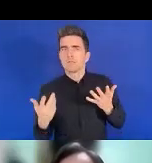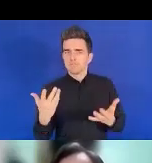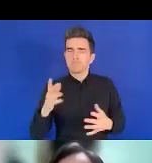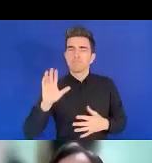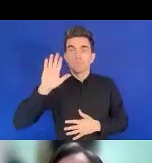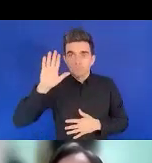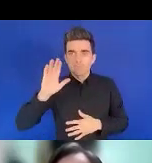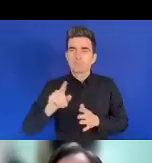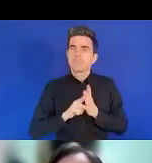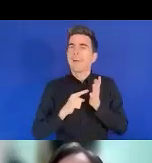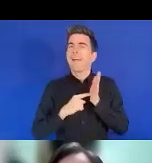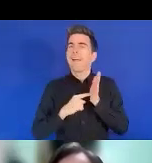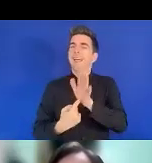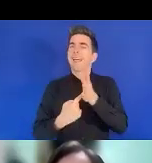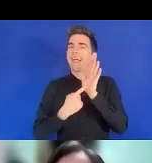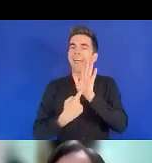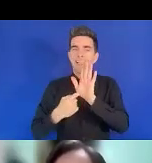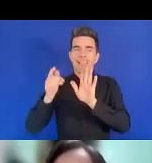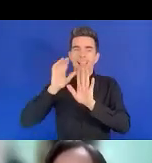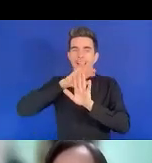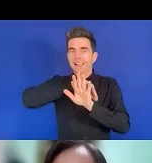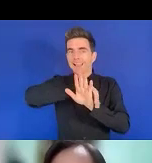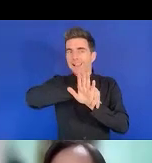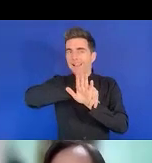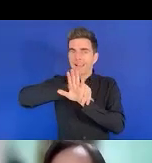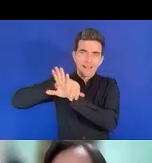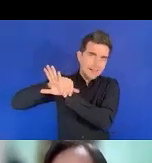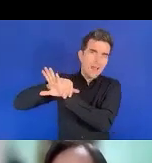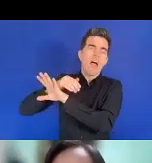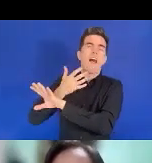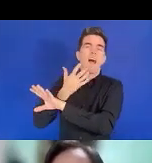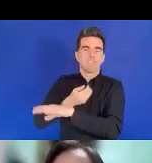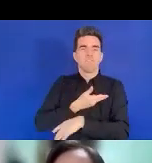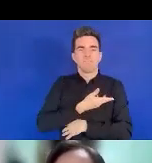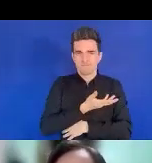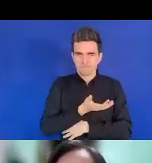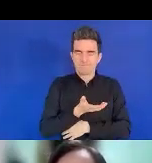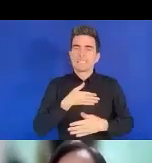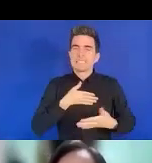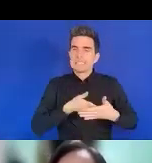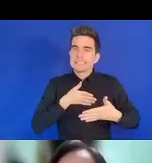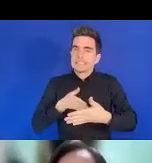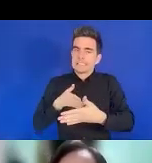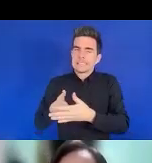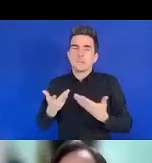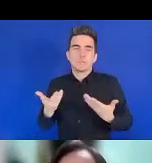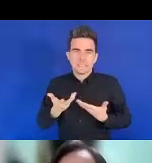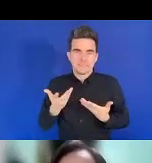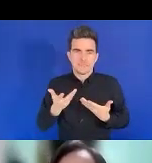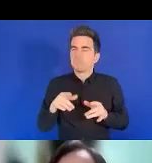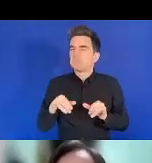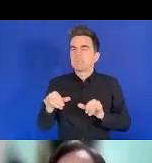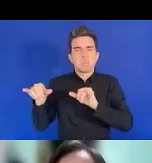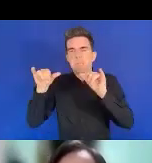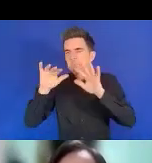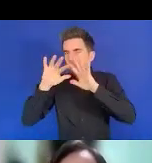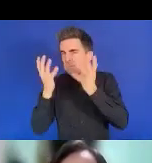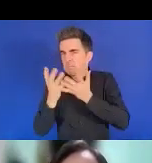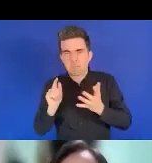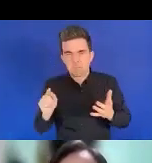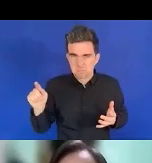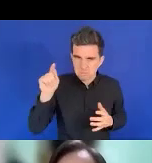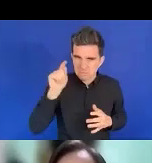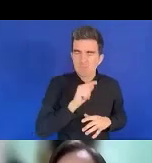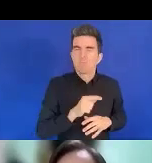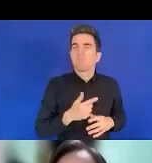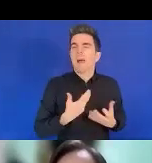affrontent la ville de Baguio. Il y a des tremblements de terre, les inondations, il y a